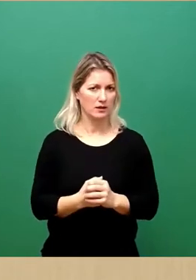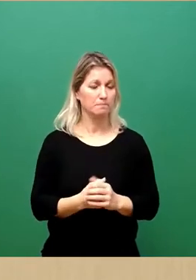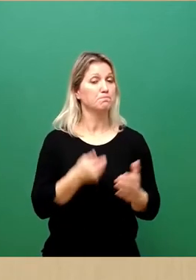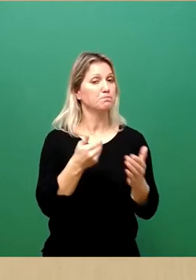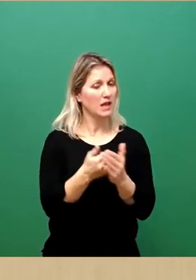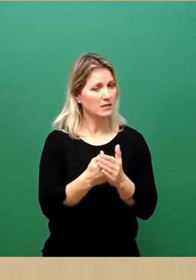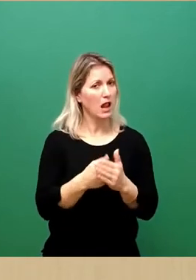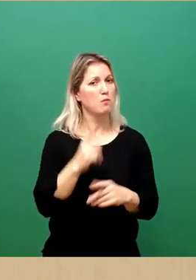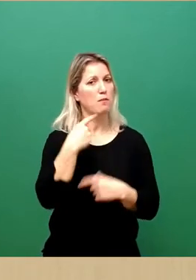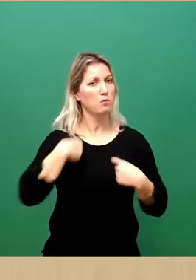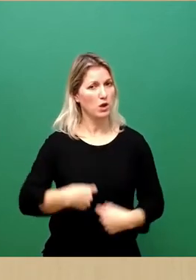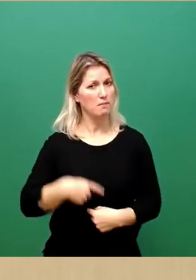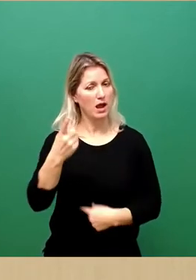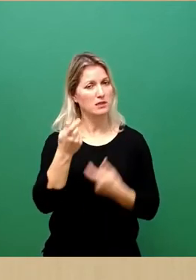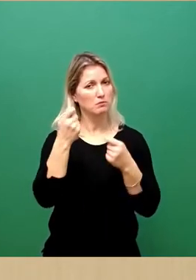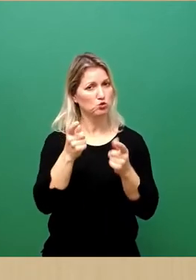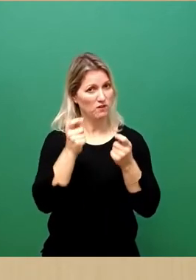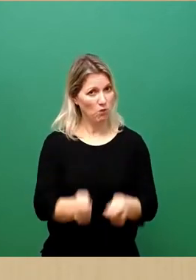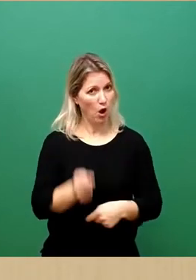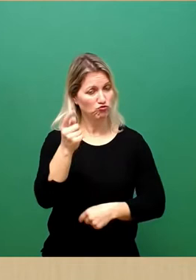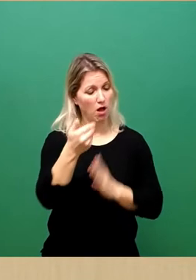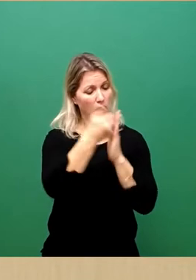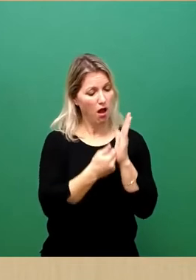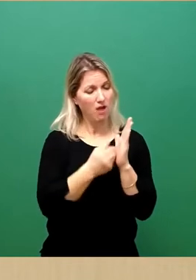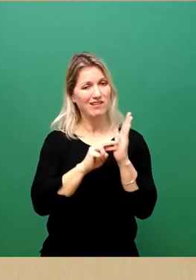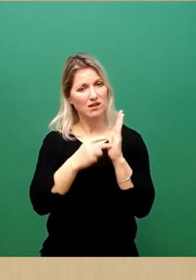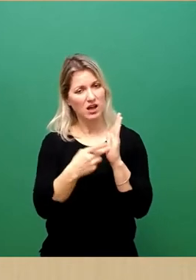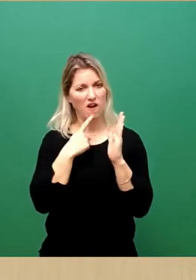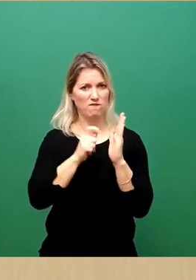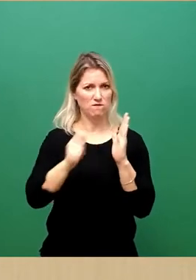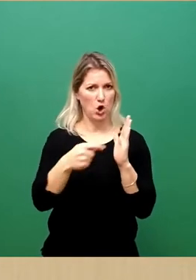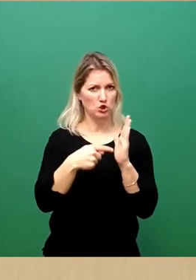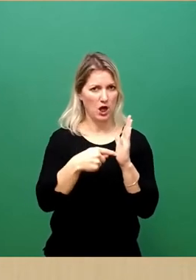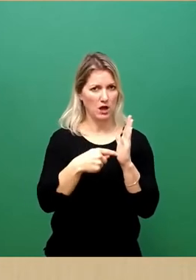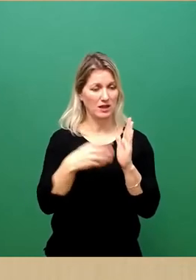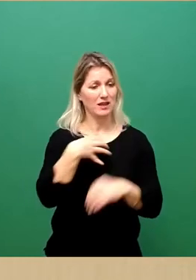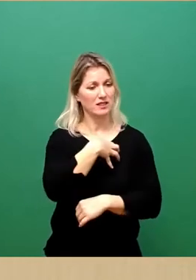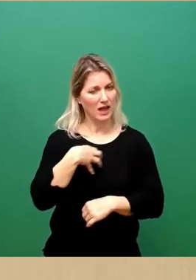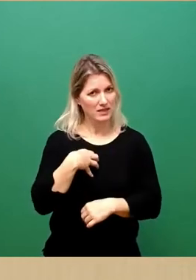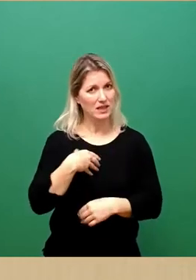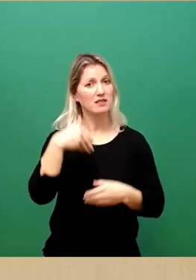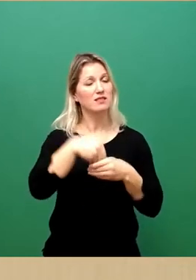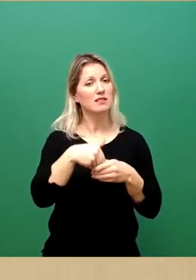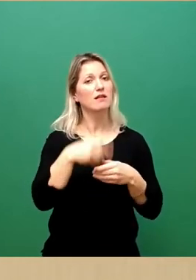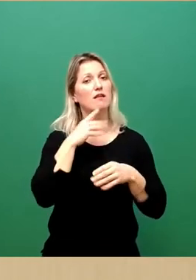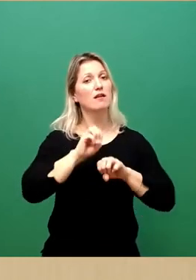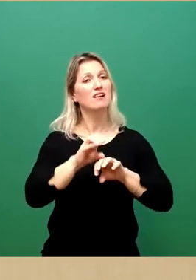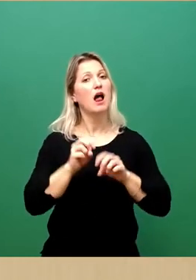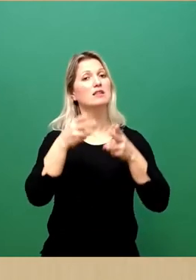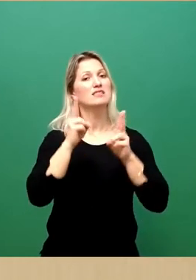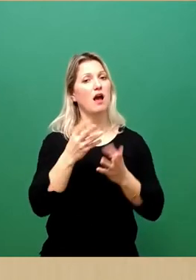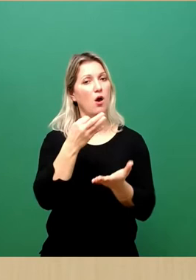Sie haben den Antrag vorliegen vor, die Erklärung von Dresden zum sicheren Hafen im ersten Eingangssatz zu ergänzen.